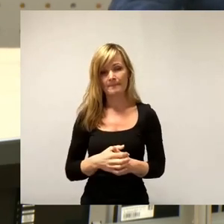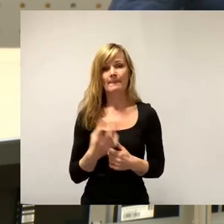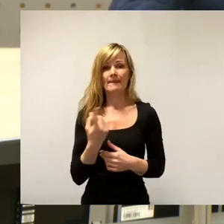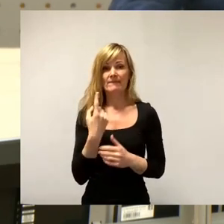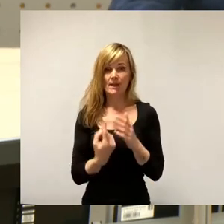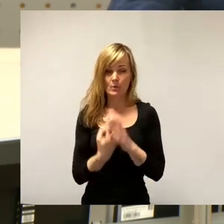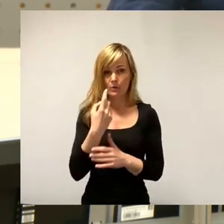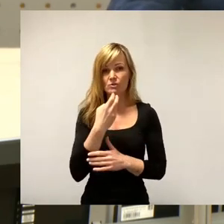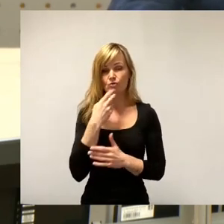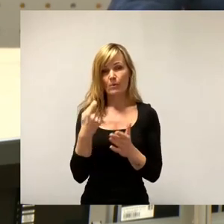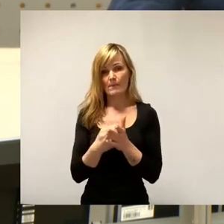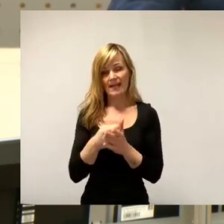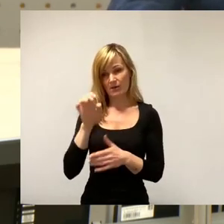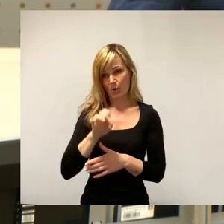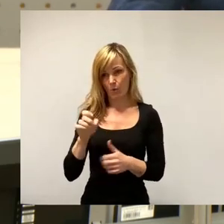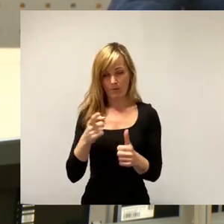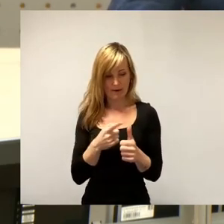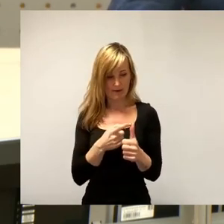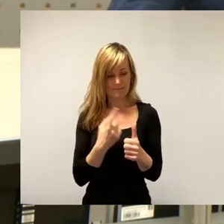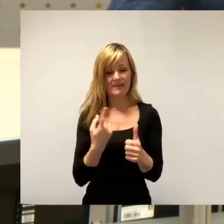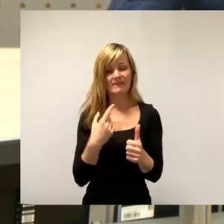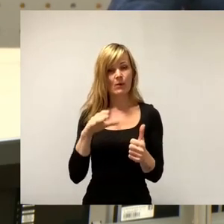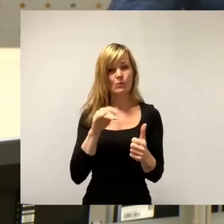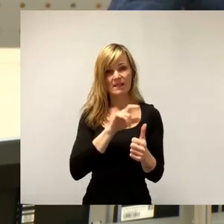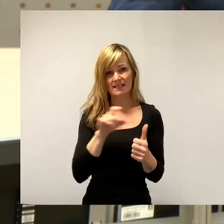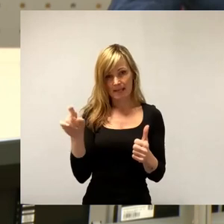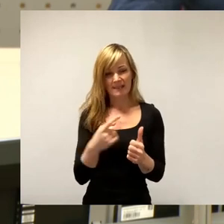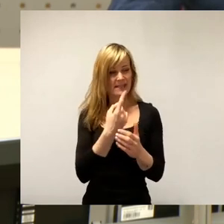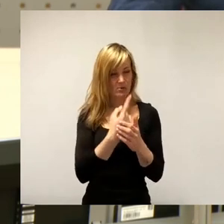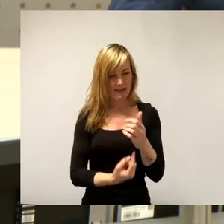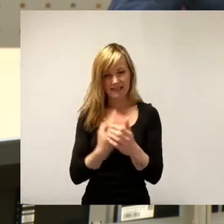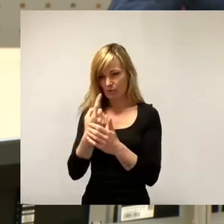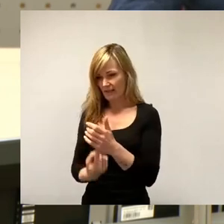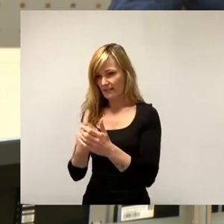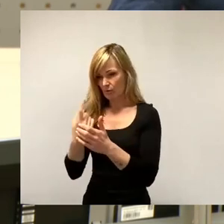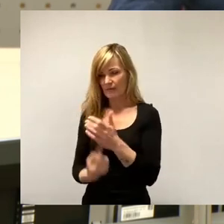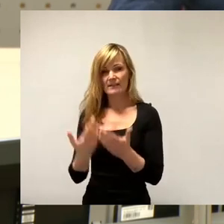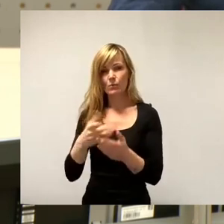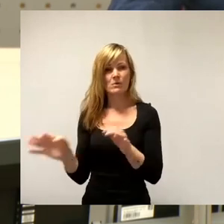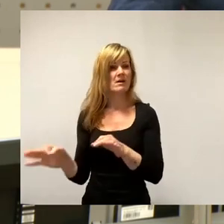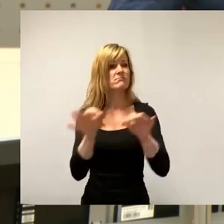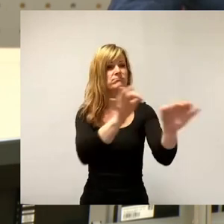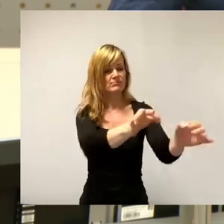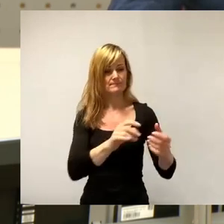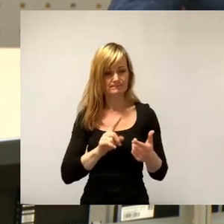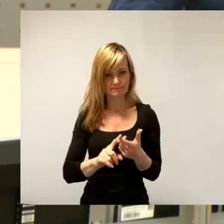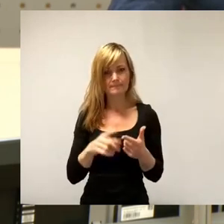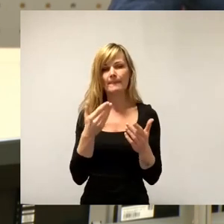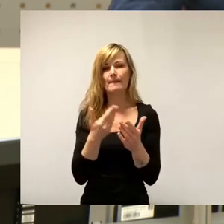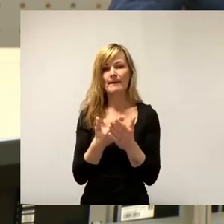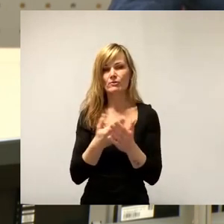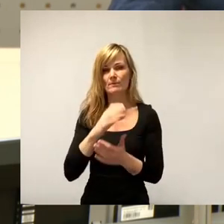Europa. Wir haben Unternehmen, die reihenweise insolvent gehen oder abwandern. Als Beispiel nur, Kontinental,